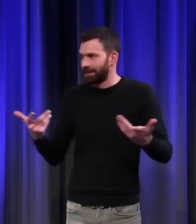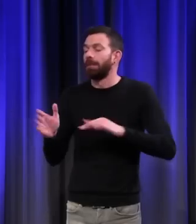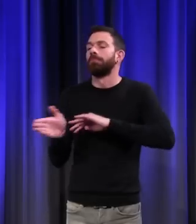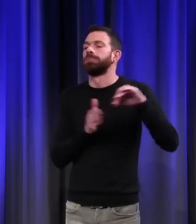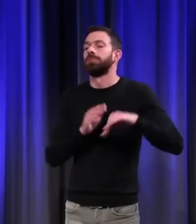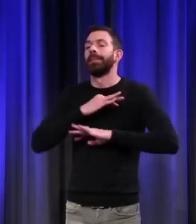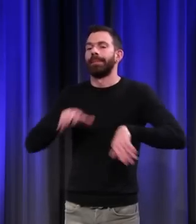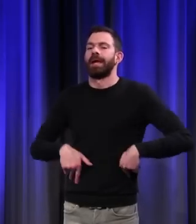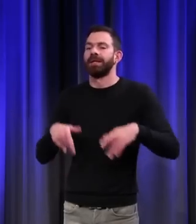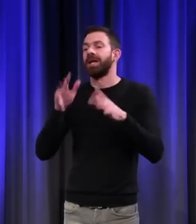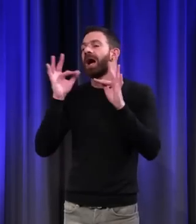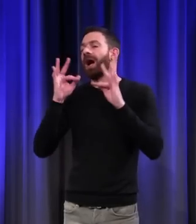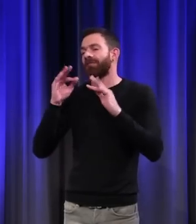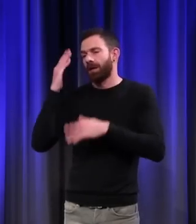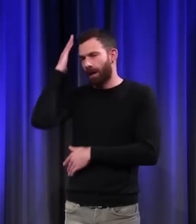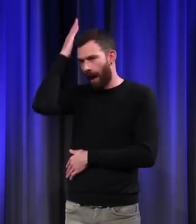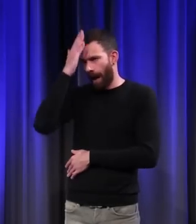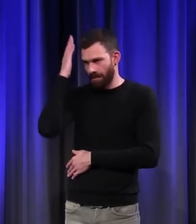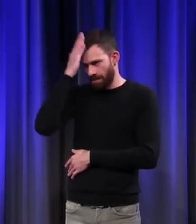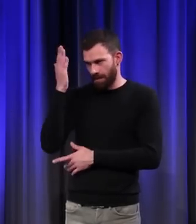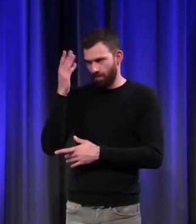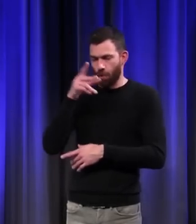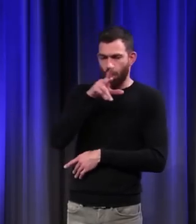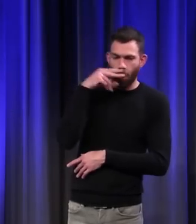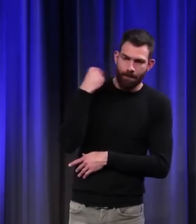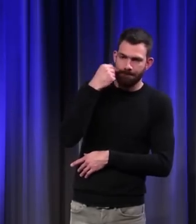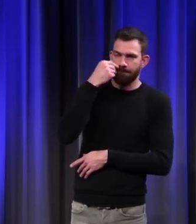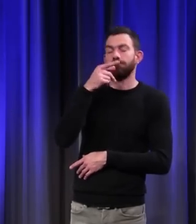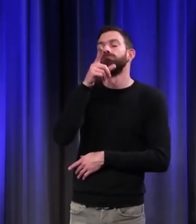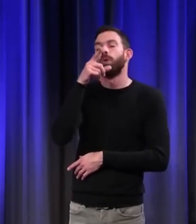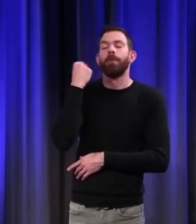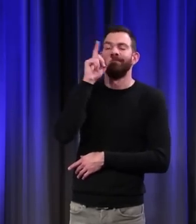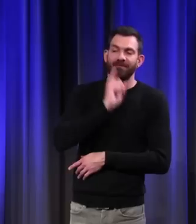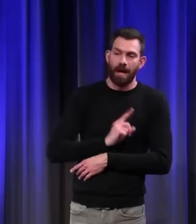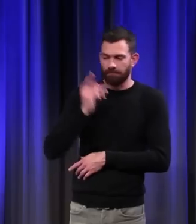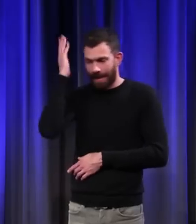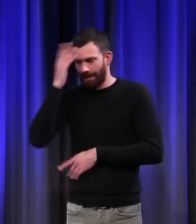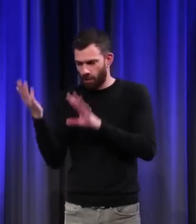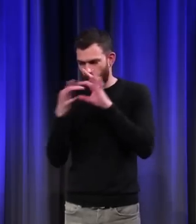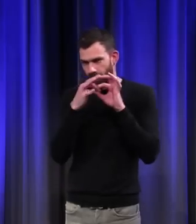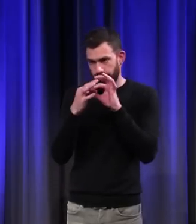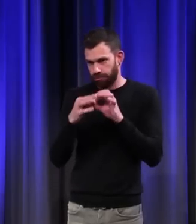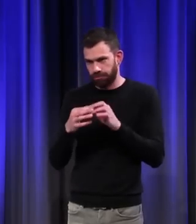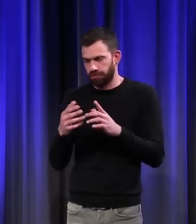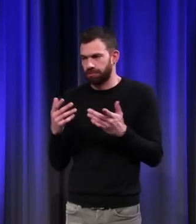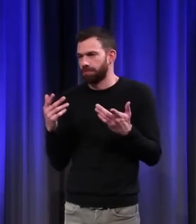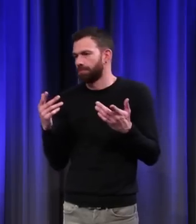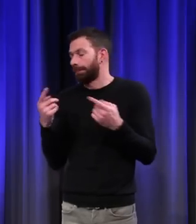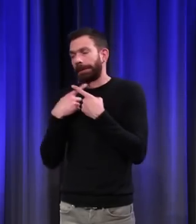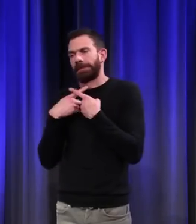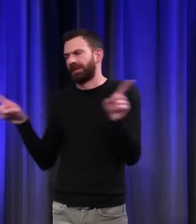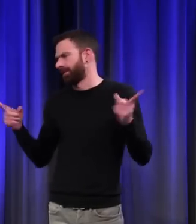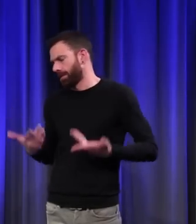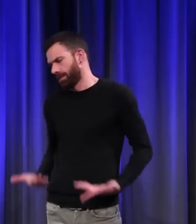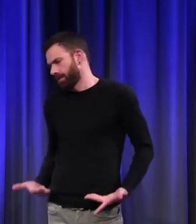animaux et les relations entre les hommes, les femmes et les animaux qui ne sont pas du tout les mêmes qu'aujourd